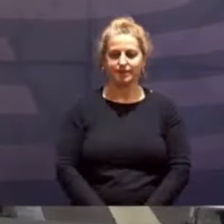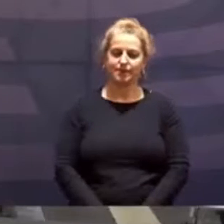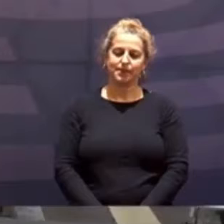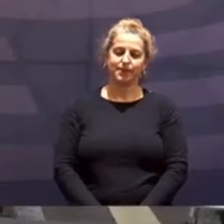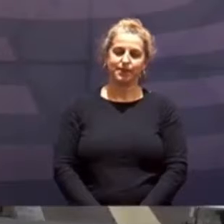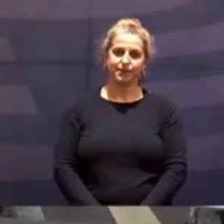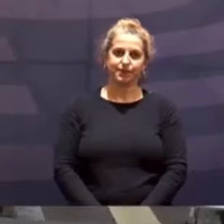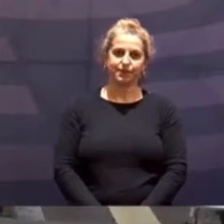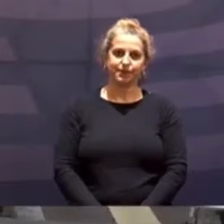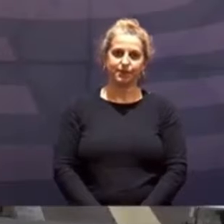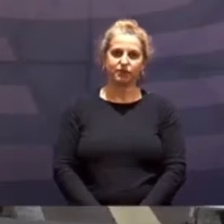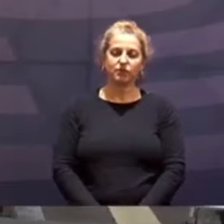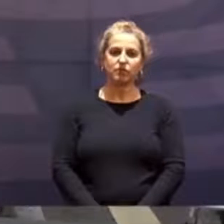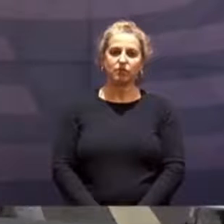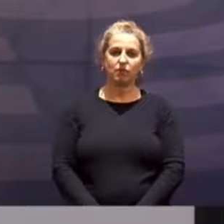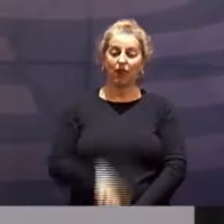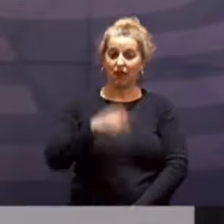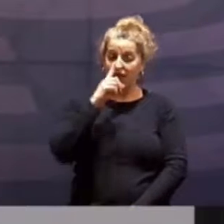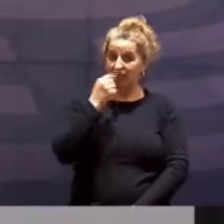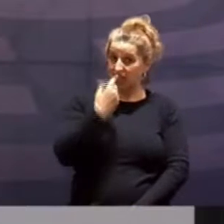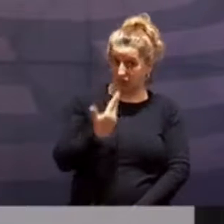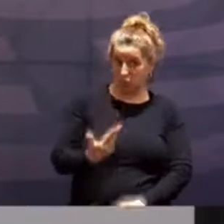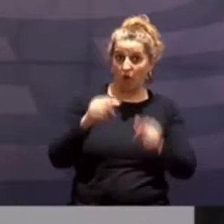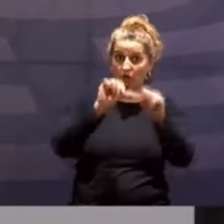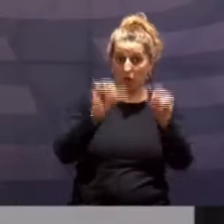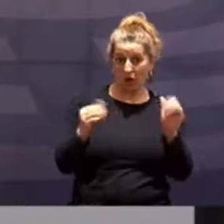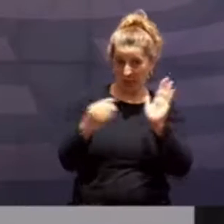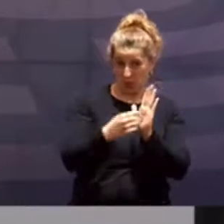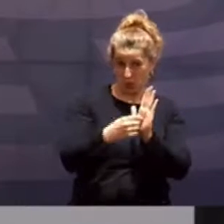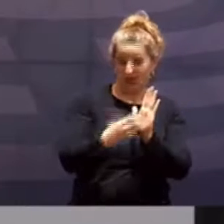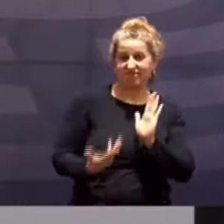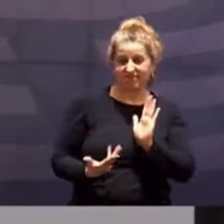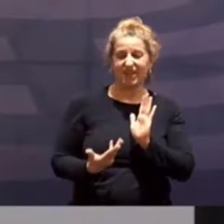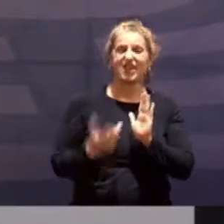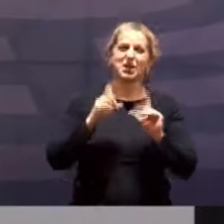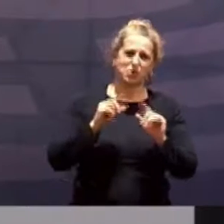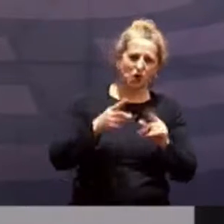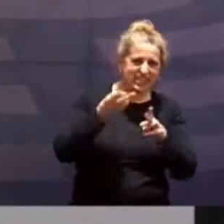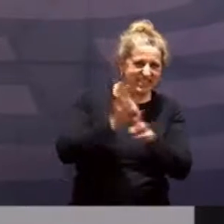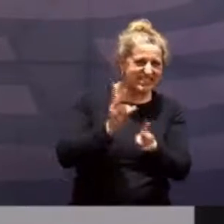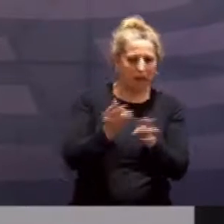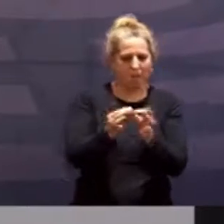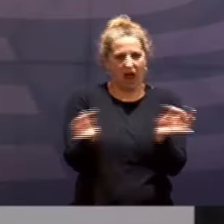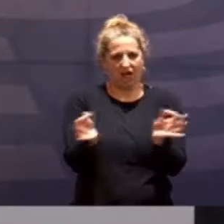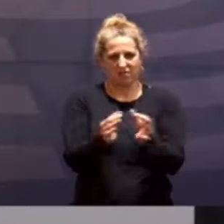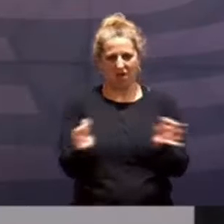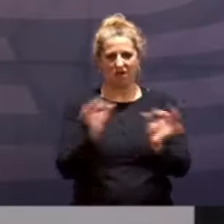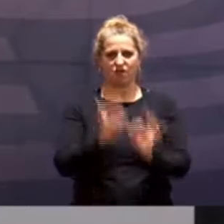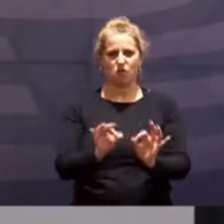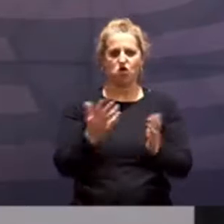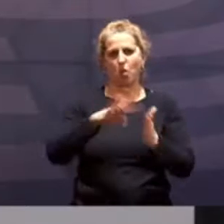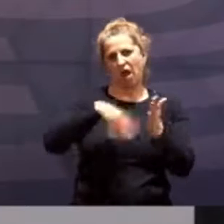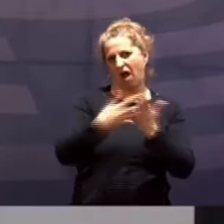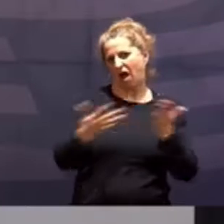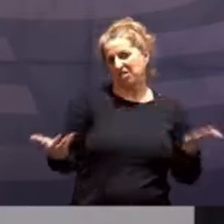Diese Formulierung schließt dann etwas an, wenn wir über die Frage sprechen, was sind eigentlich die richtigen Maßstäbe für einen derartigen Plan.